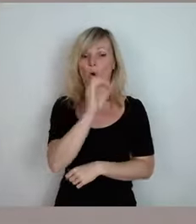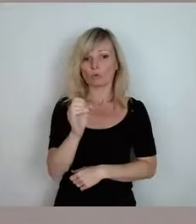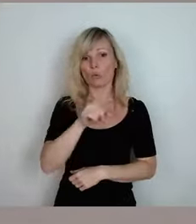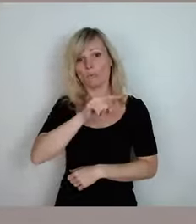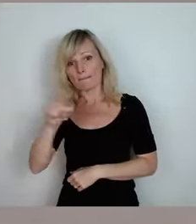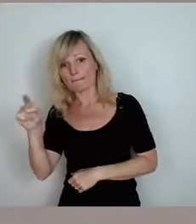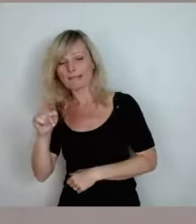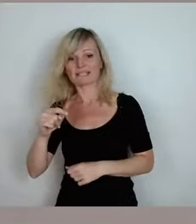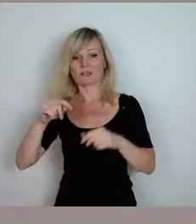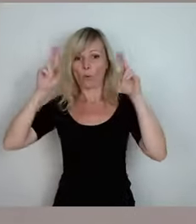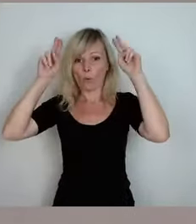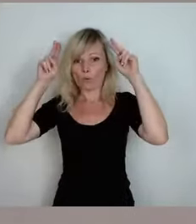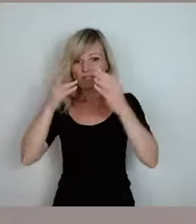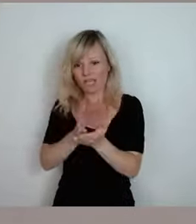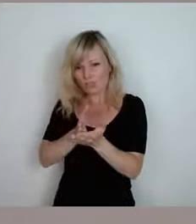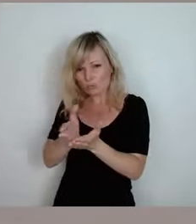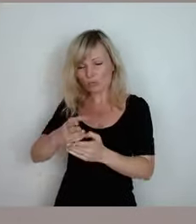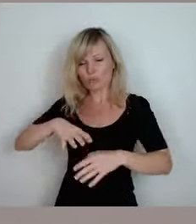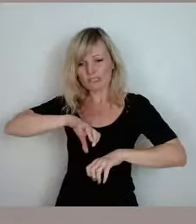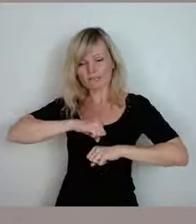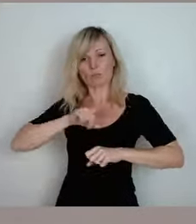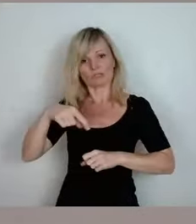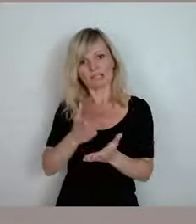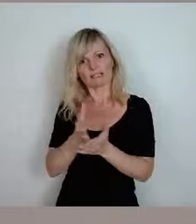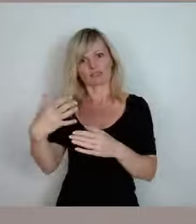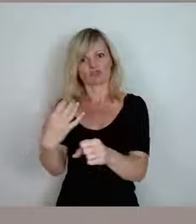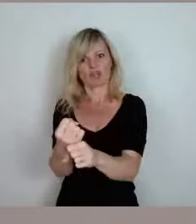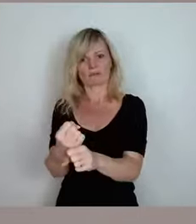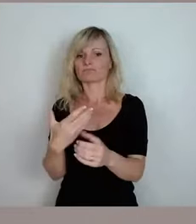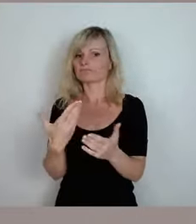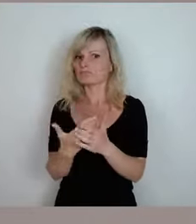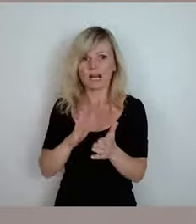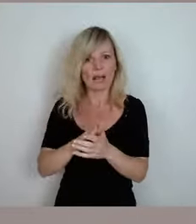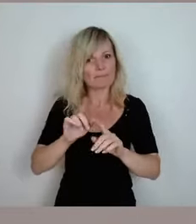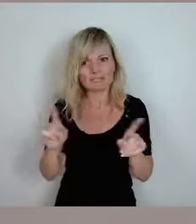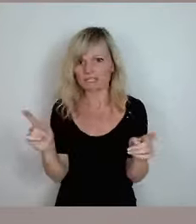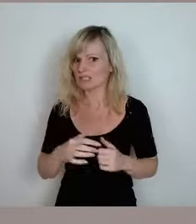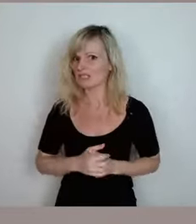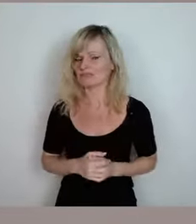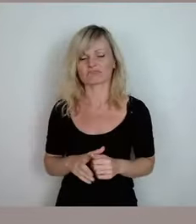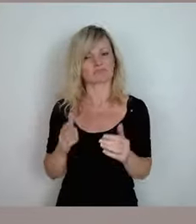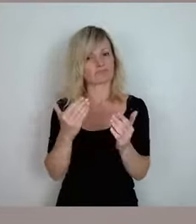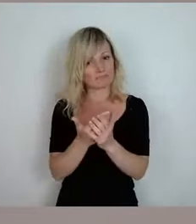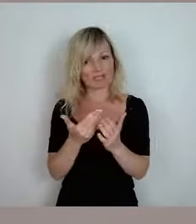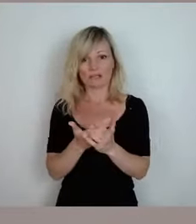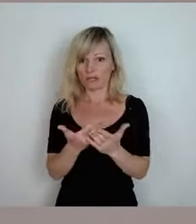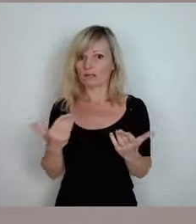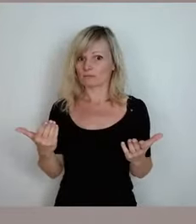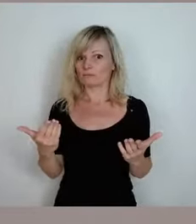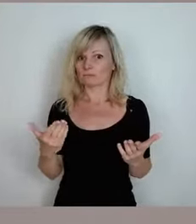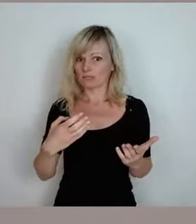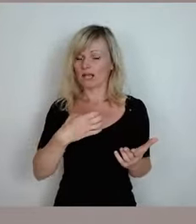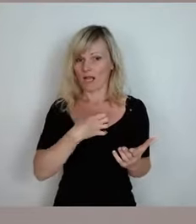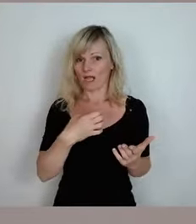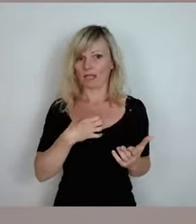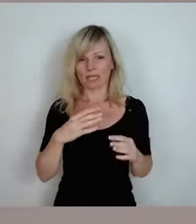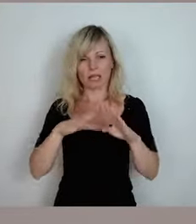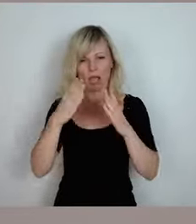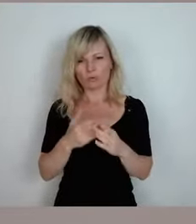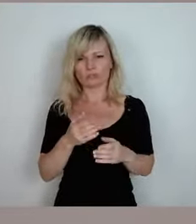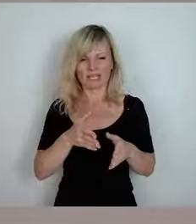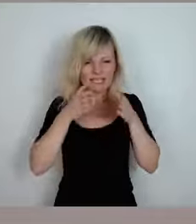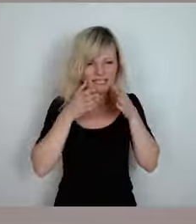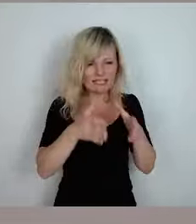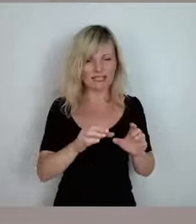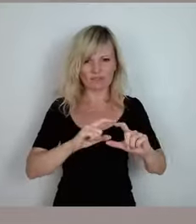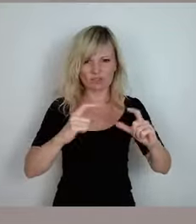und dann kommt man durch die Zeit. Das hat nicht geklappt und deswegen hat, nachdem die Krankenhäuser auf der Intensivstation alle voll